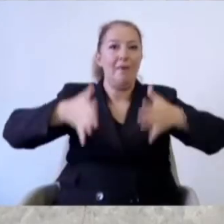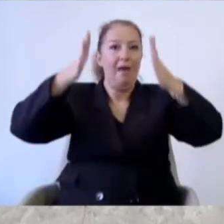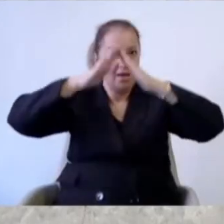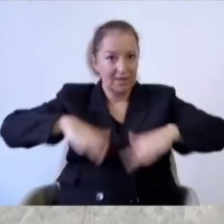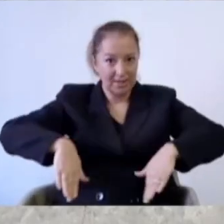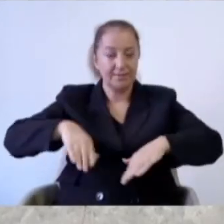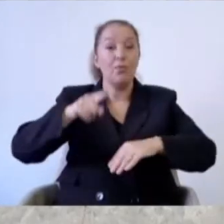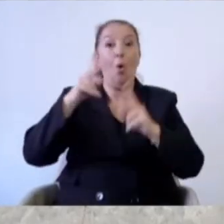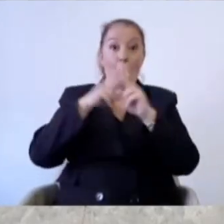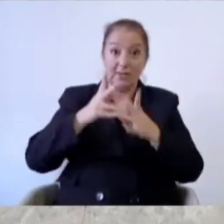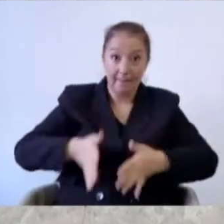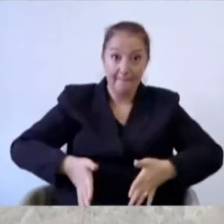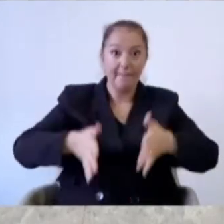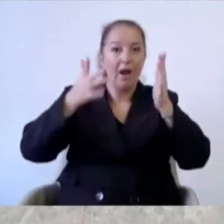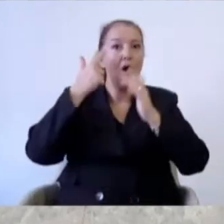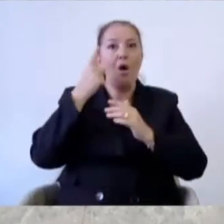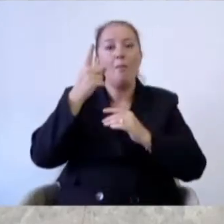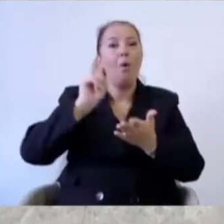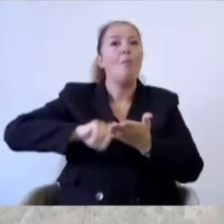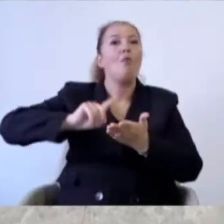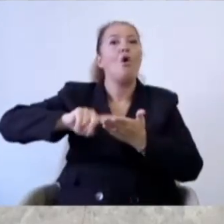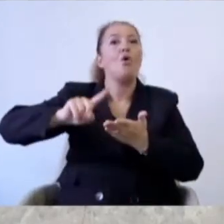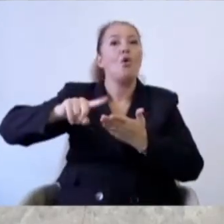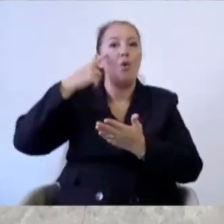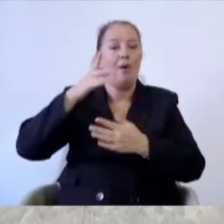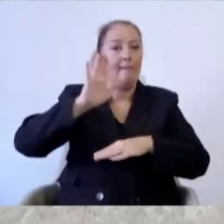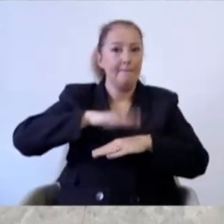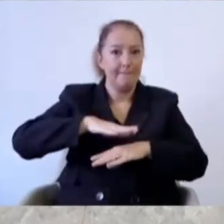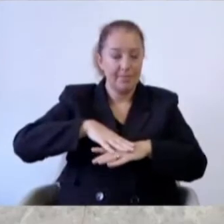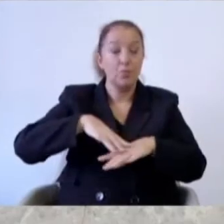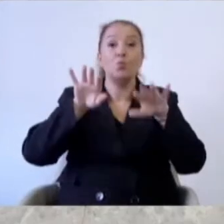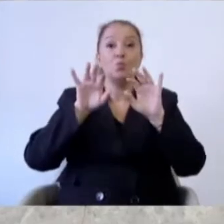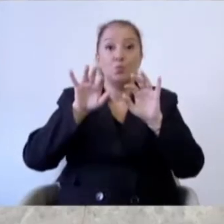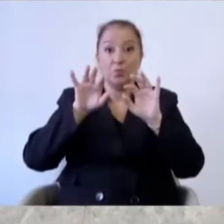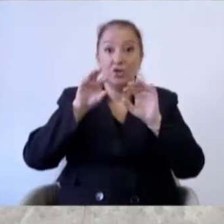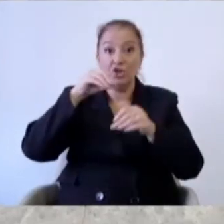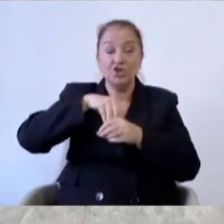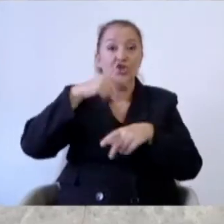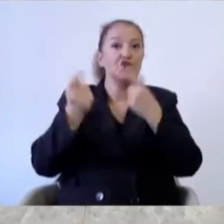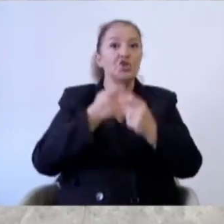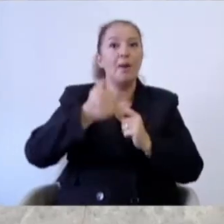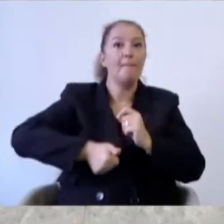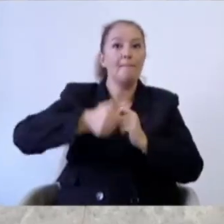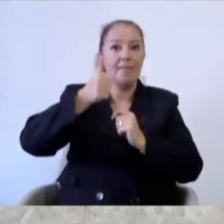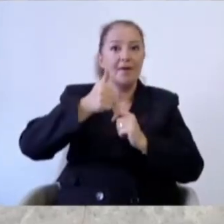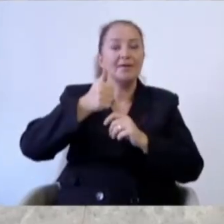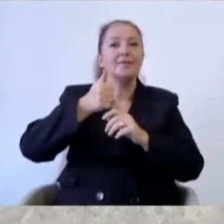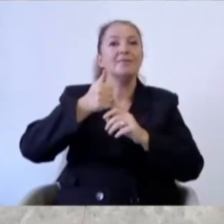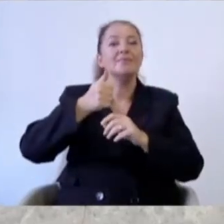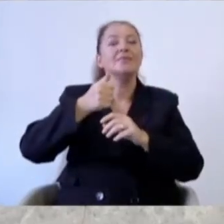Karakol binasıyla ilgili bir protokol yaptık. Bugün İçişleri Bakanımız olan dönemin